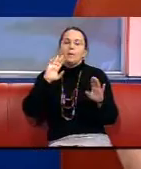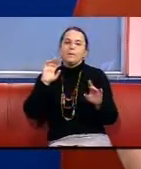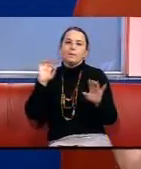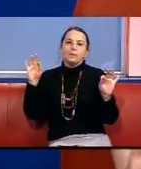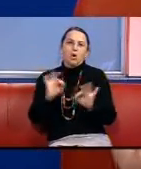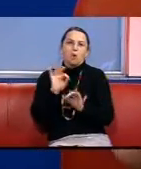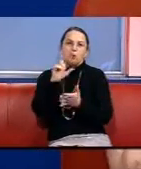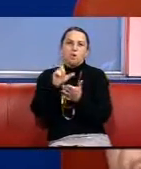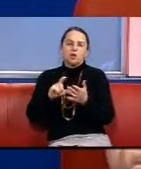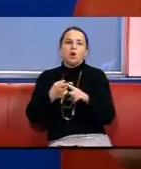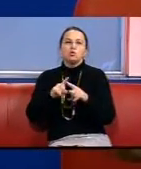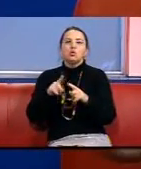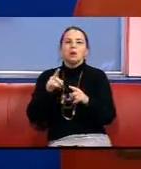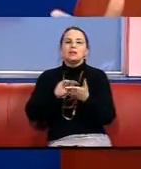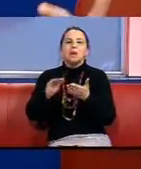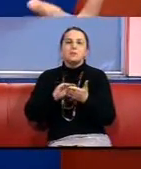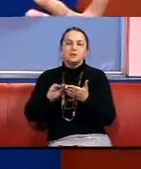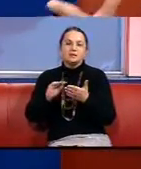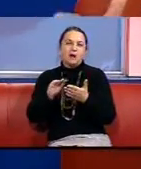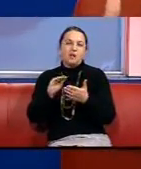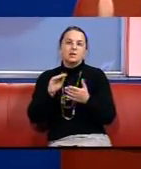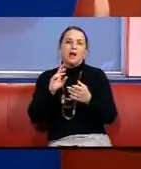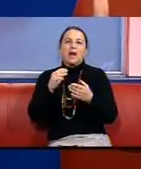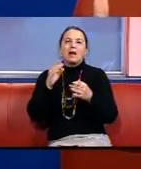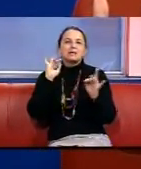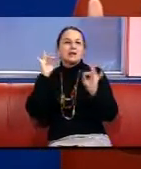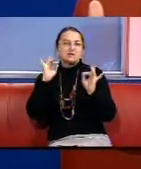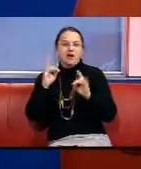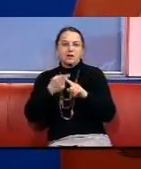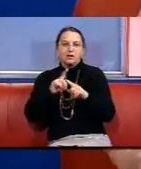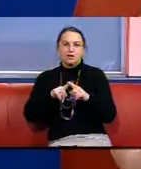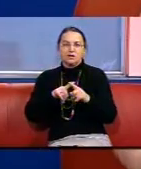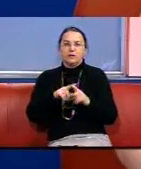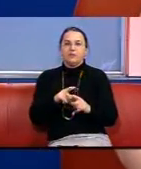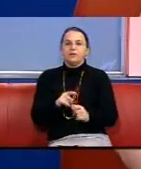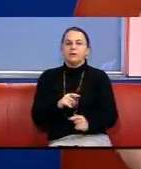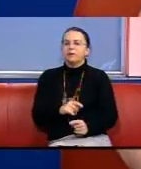те, що він написав авторську музику до цієї програми